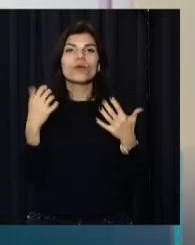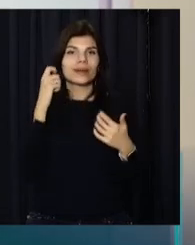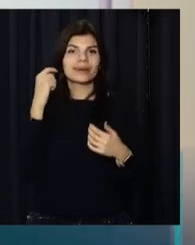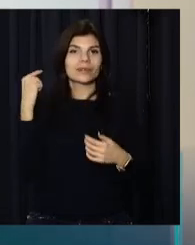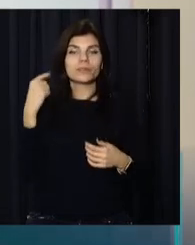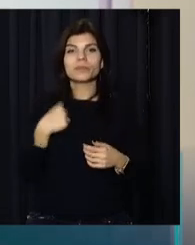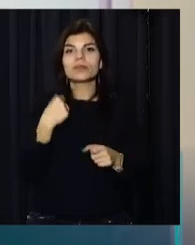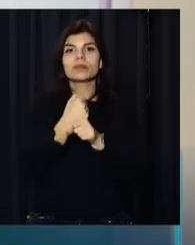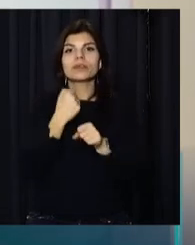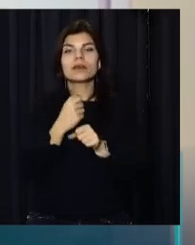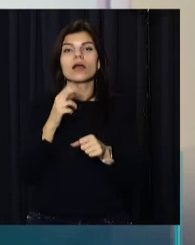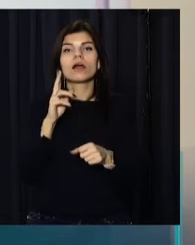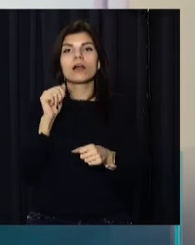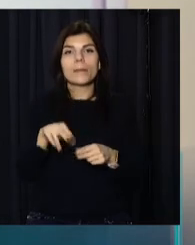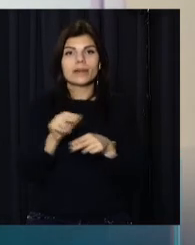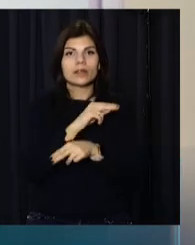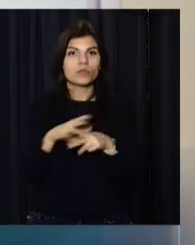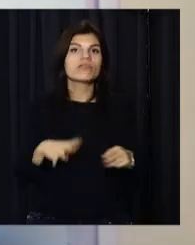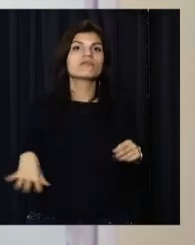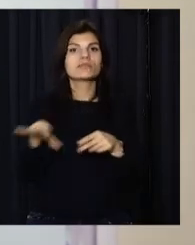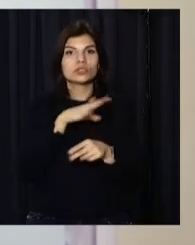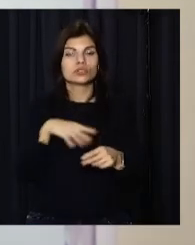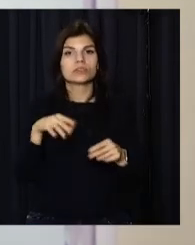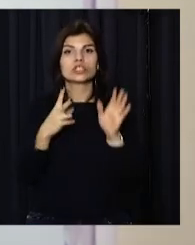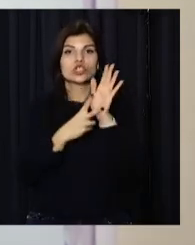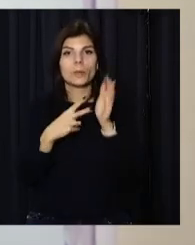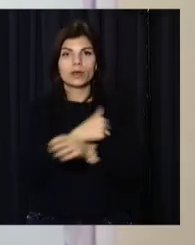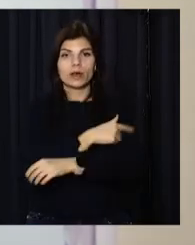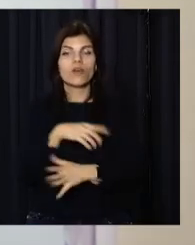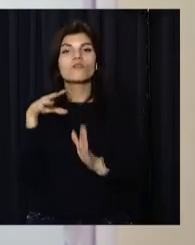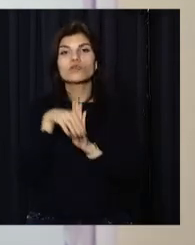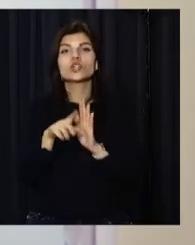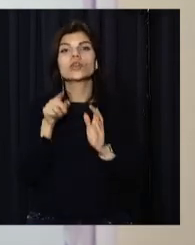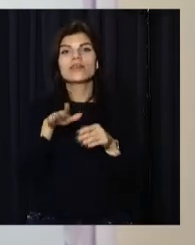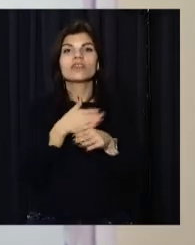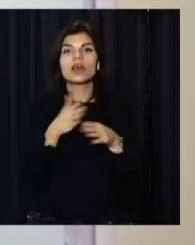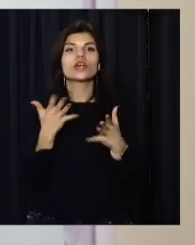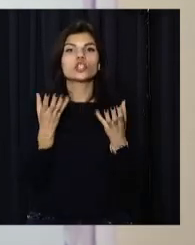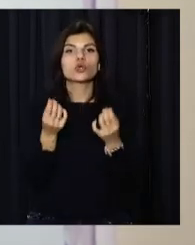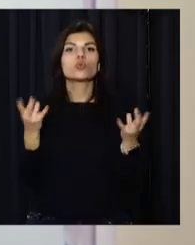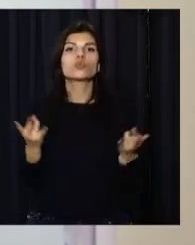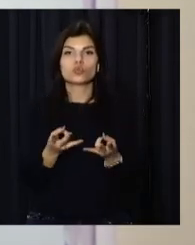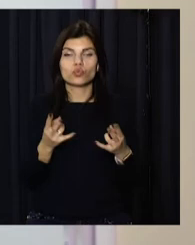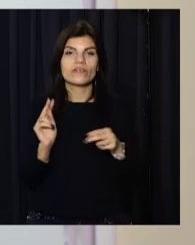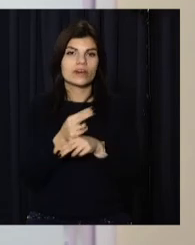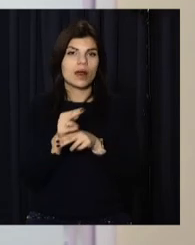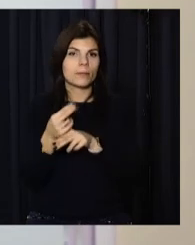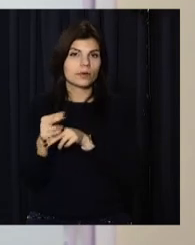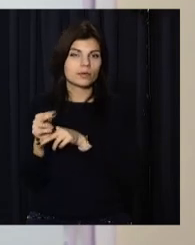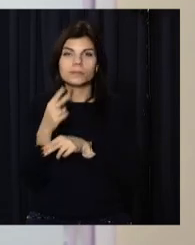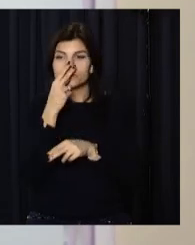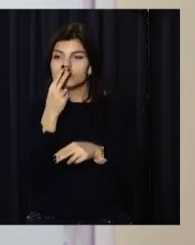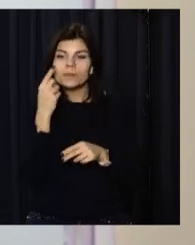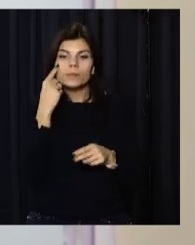розробляємо проєкт повного капітального ремонту всієї сьомої лікарні з урахуванням тих відділення, які ще необхідно відремонтувати, з